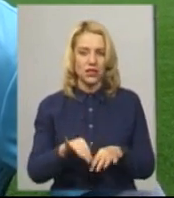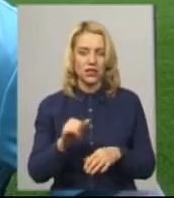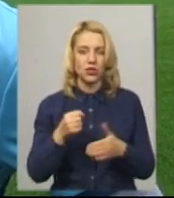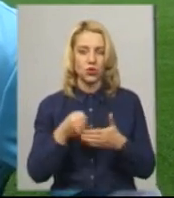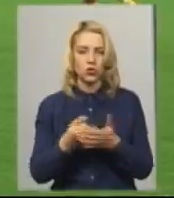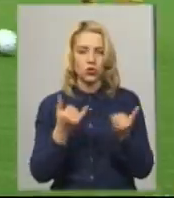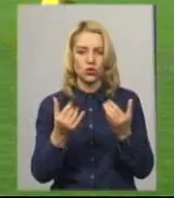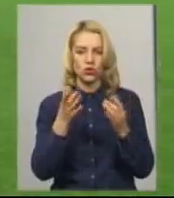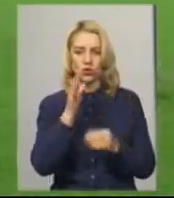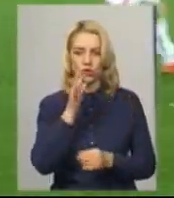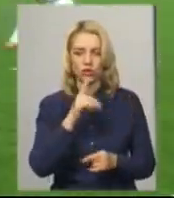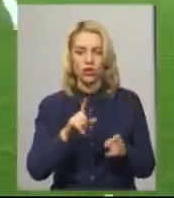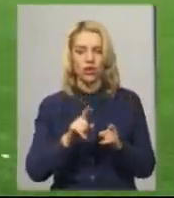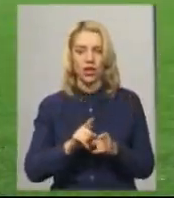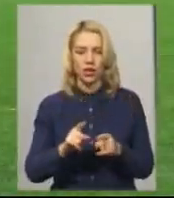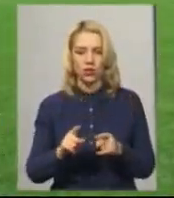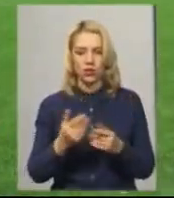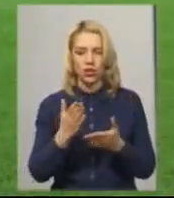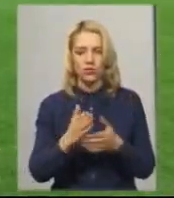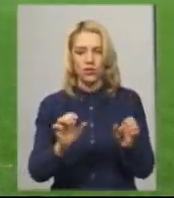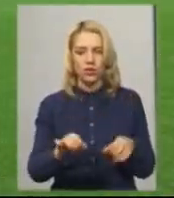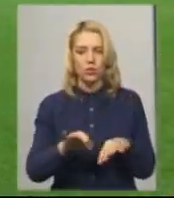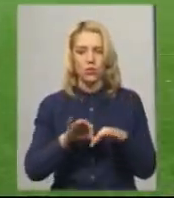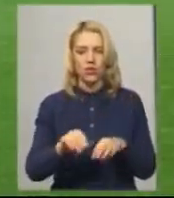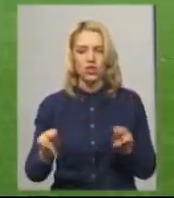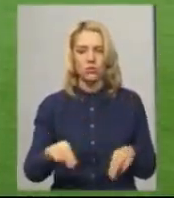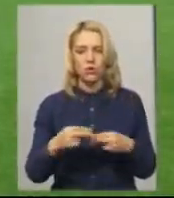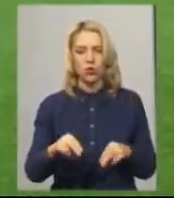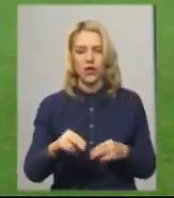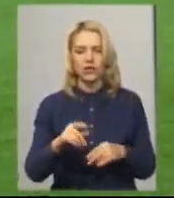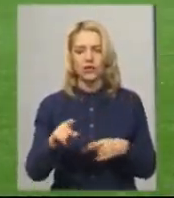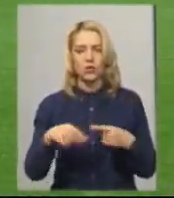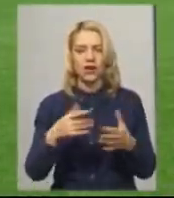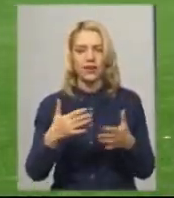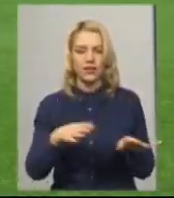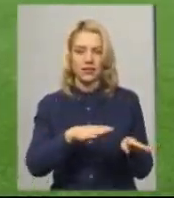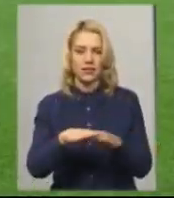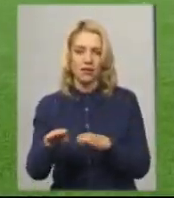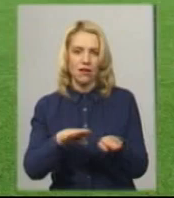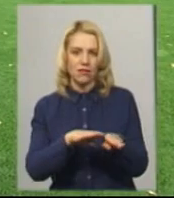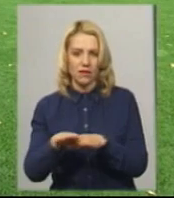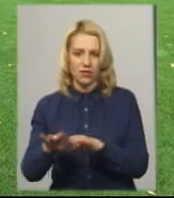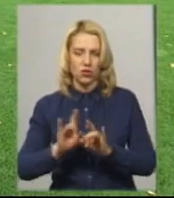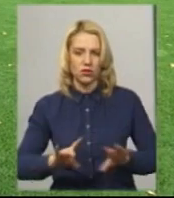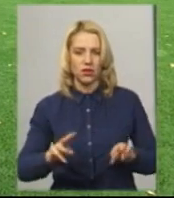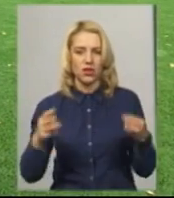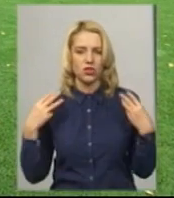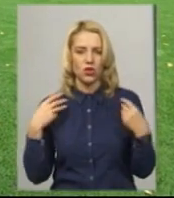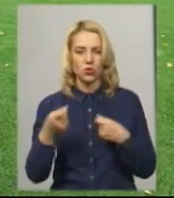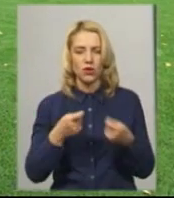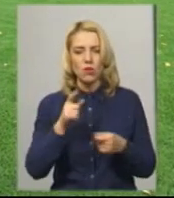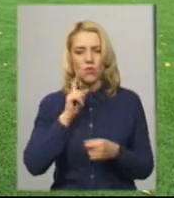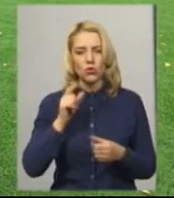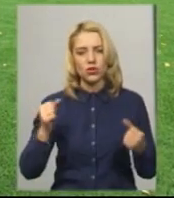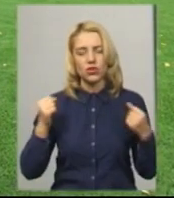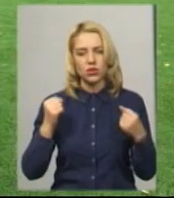сьогоднішнього часу. Також тепер тут є можливість проведення чемпіонатів з футболу різних рівнів, каже начальник управління молоді та спорту Хмельницької